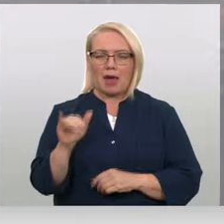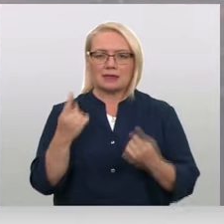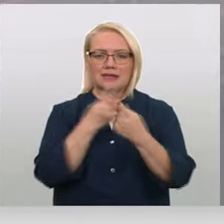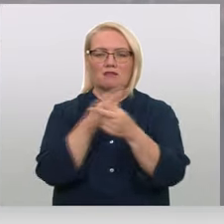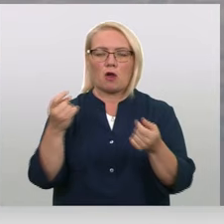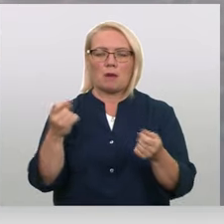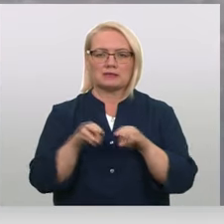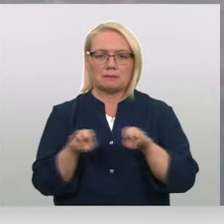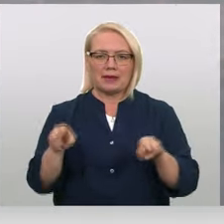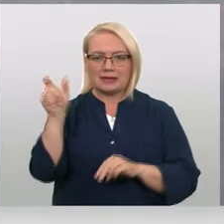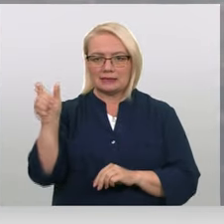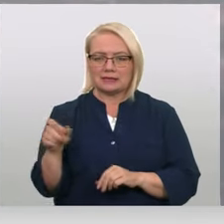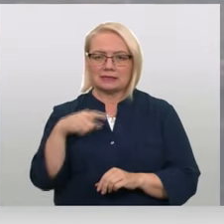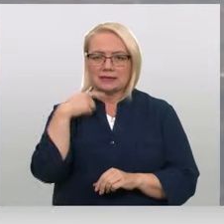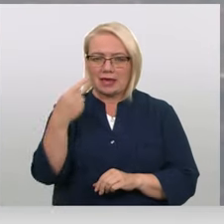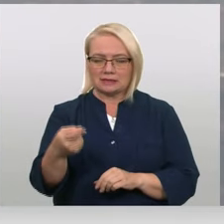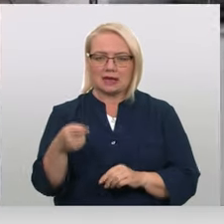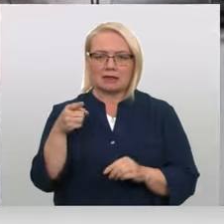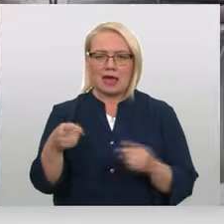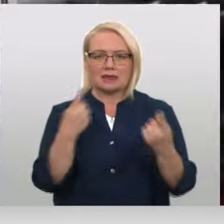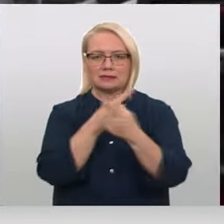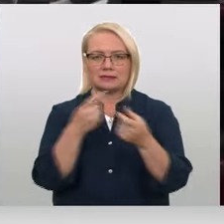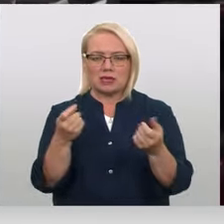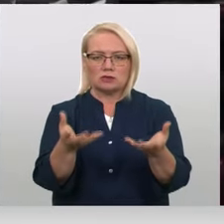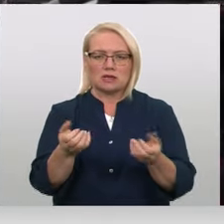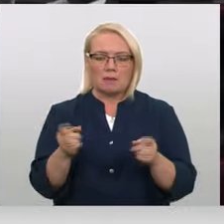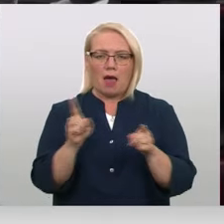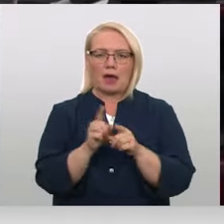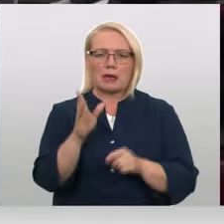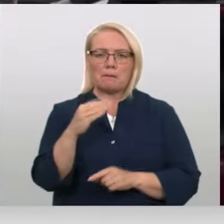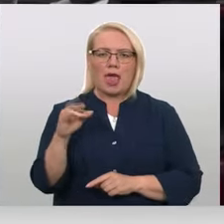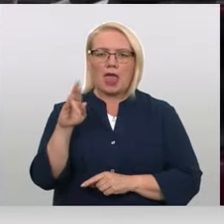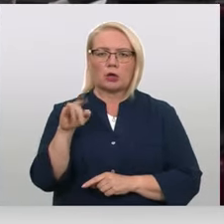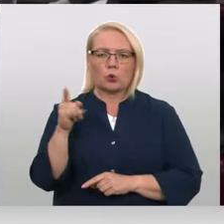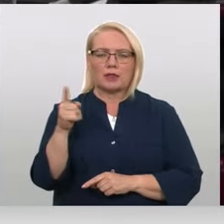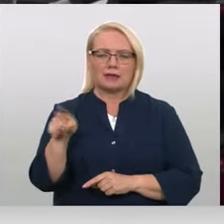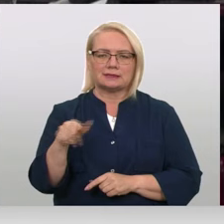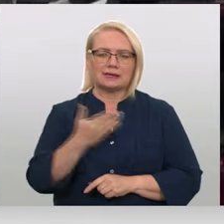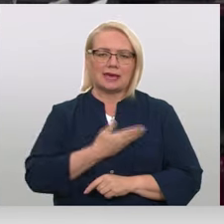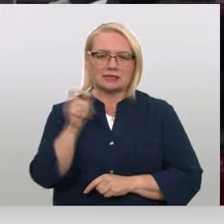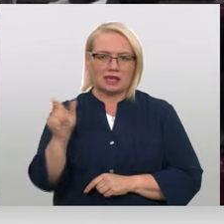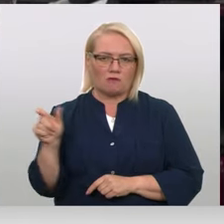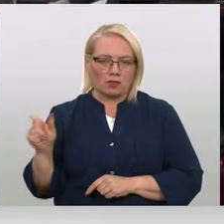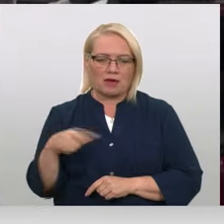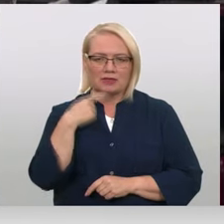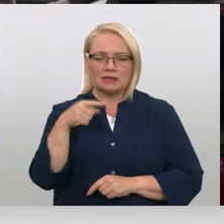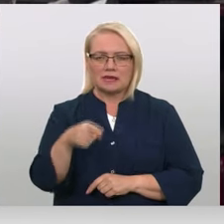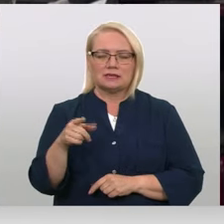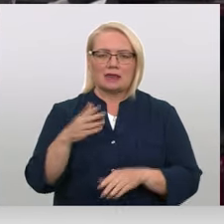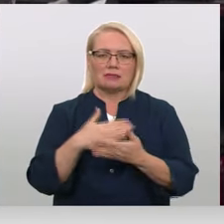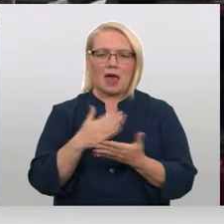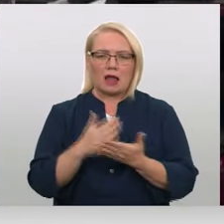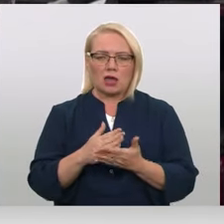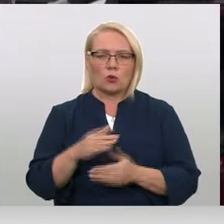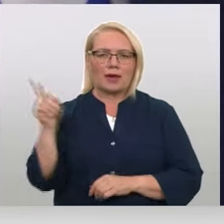apstipinājas, ka šādas ziņas saņēmuši arī daudzi galvas procēpas Beirūtas iedzīvotāji. Ministrs to nosautas par daļu no Izraels īstenotā